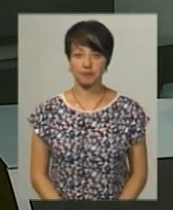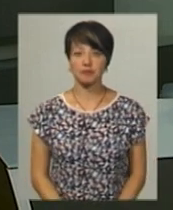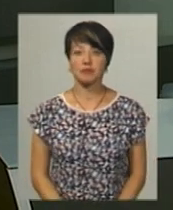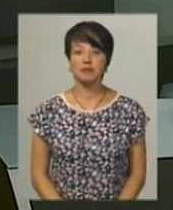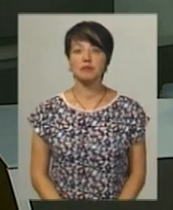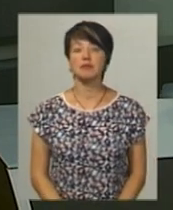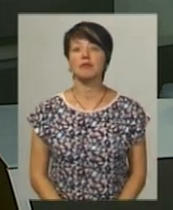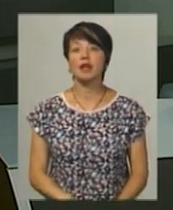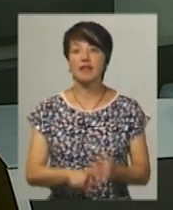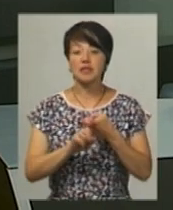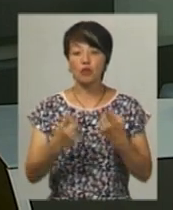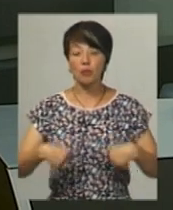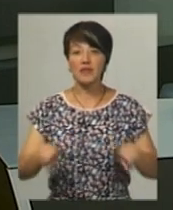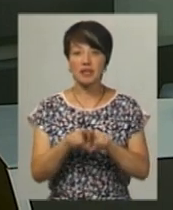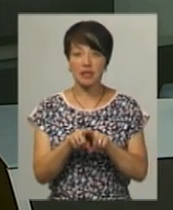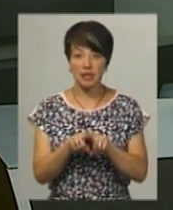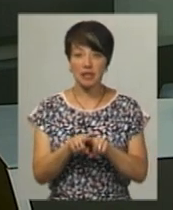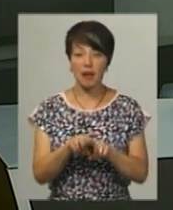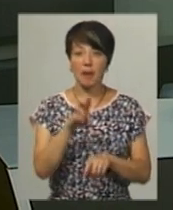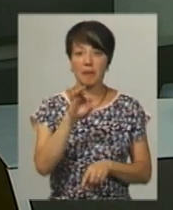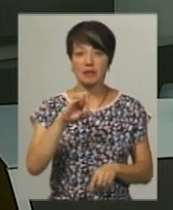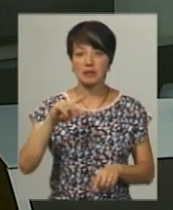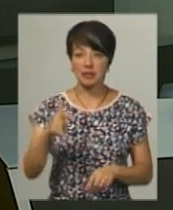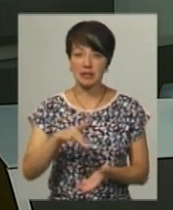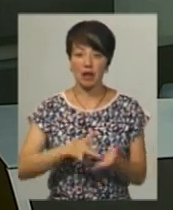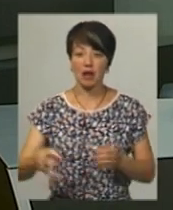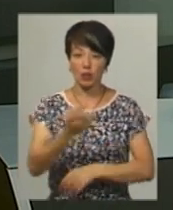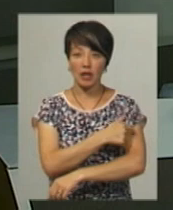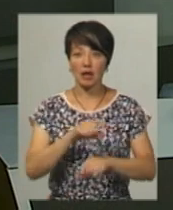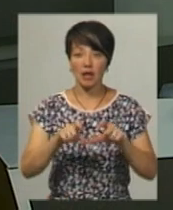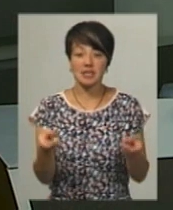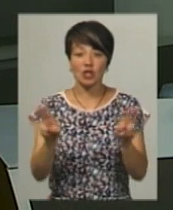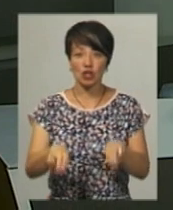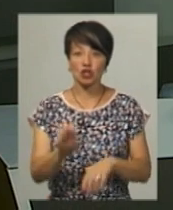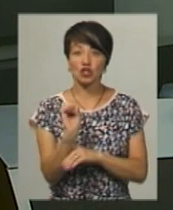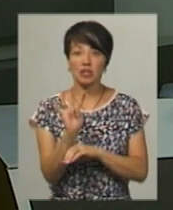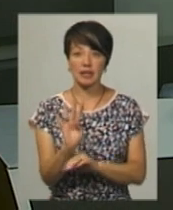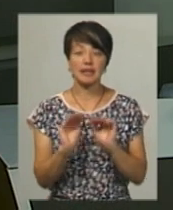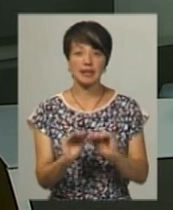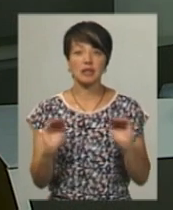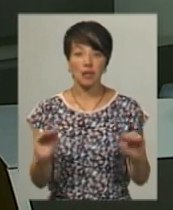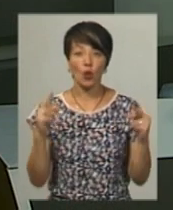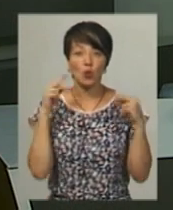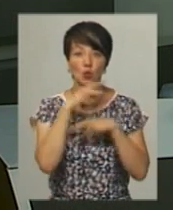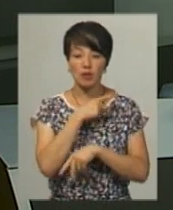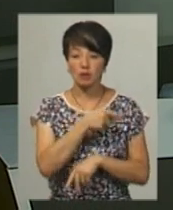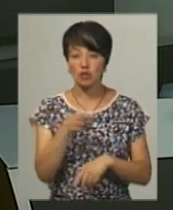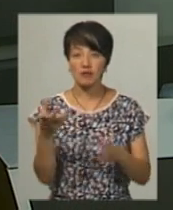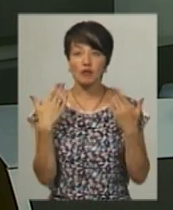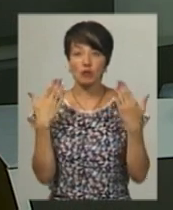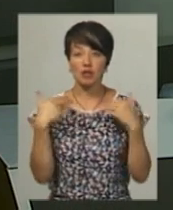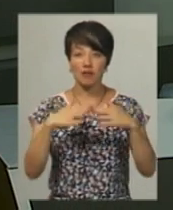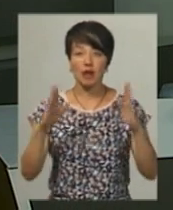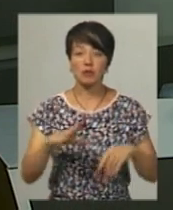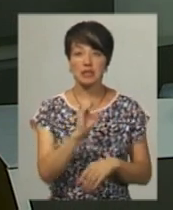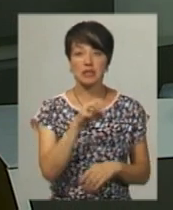І в інфекційному відділенні Березанської центральної районної лікарні залишається 14 дітей, які отруїлися під час відпочинку в